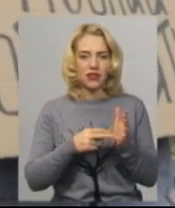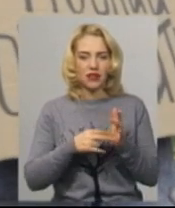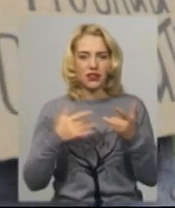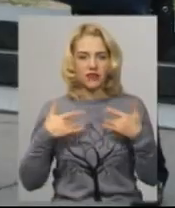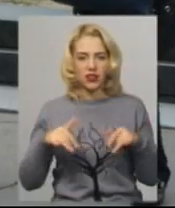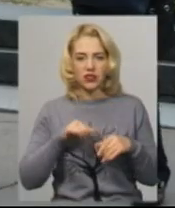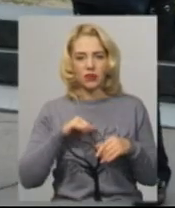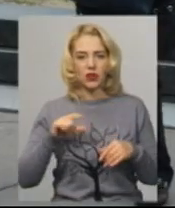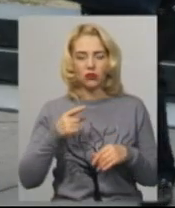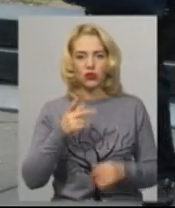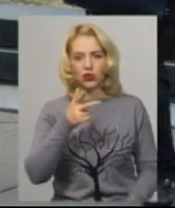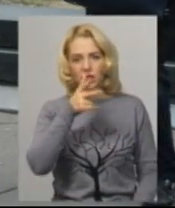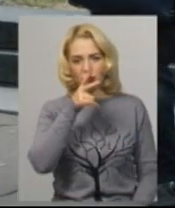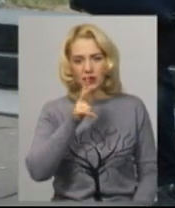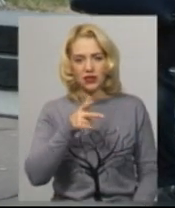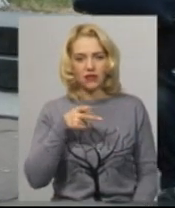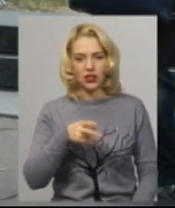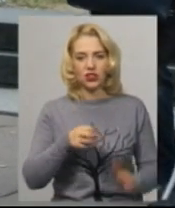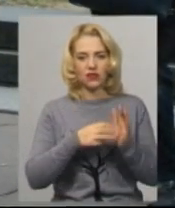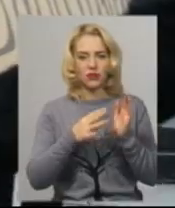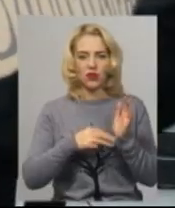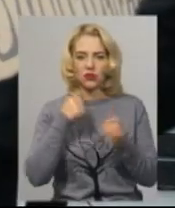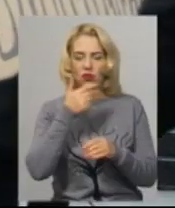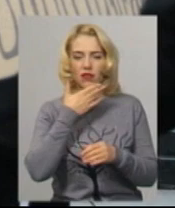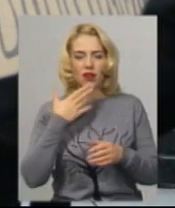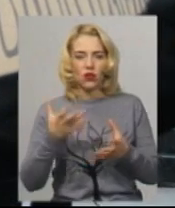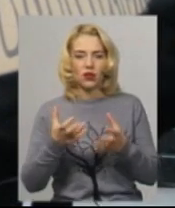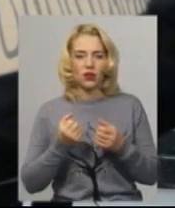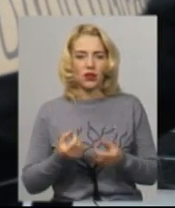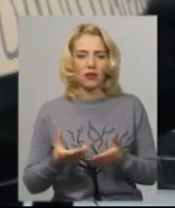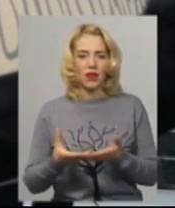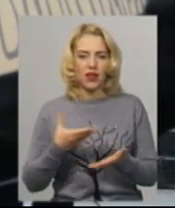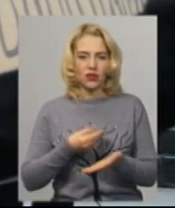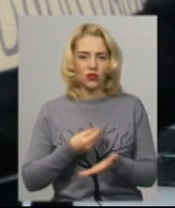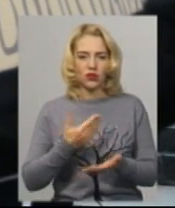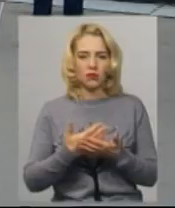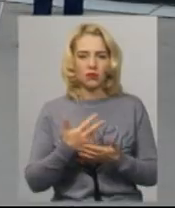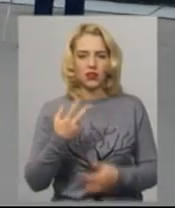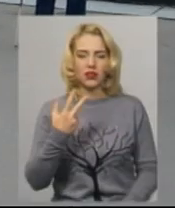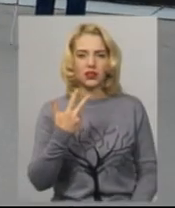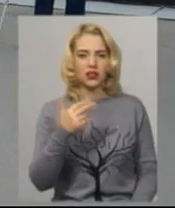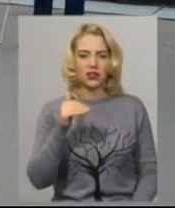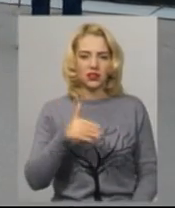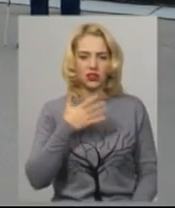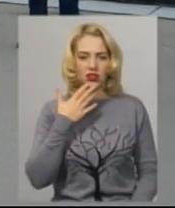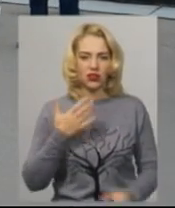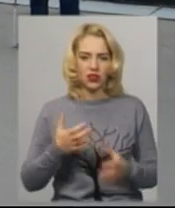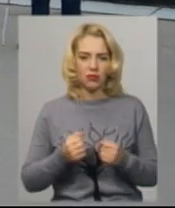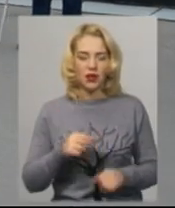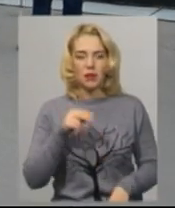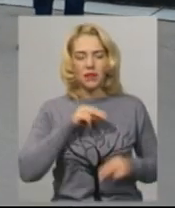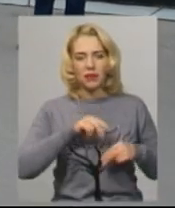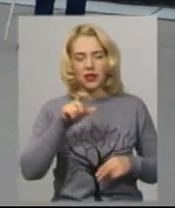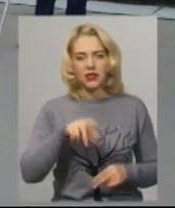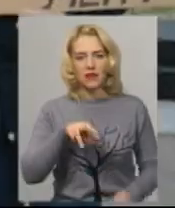бо за три місяці 2018 року не отримала платню. За три місяці це приблизно до трьох тисяч. Працівник Андрій Маціцький каже,